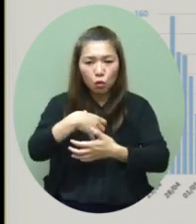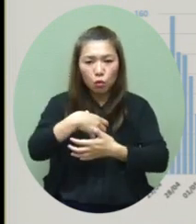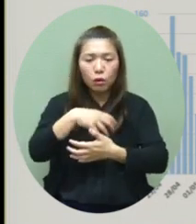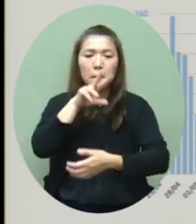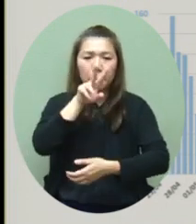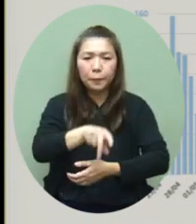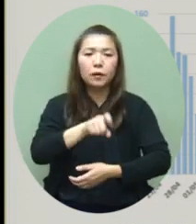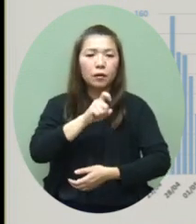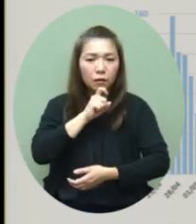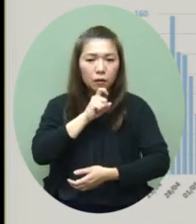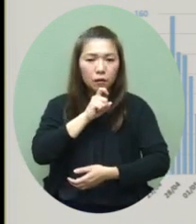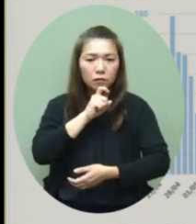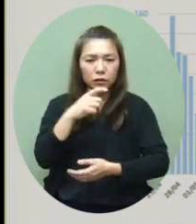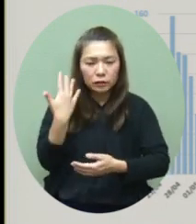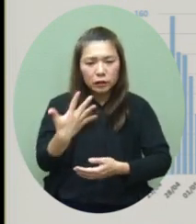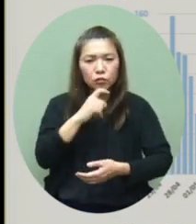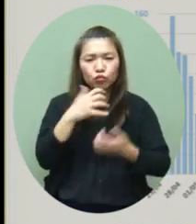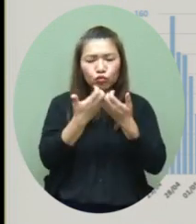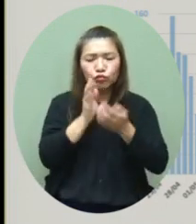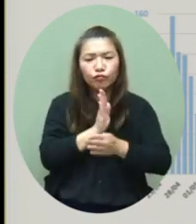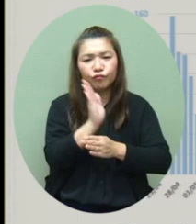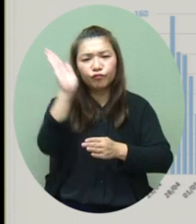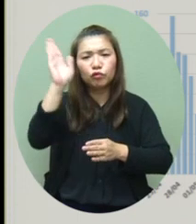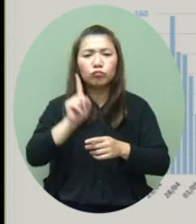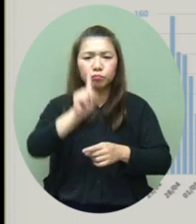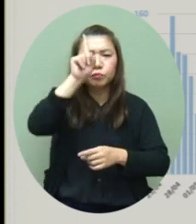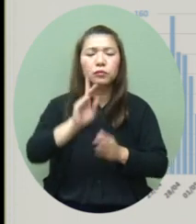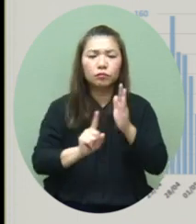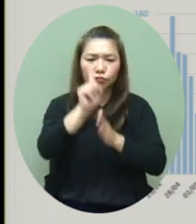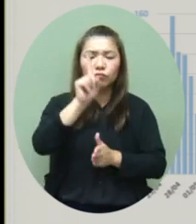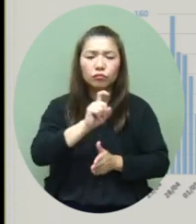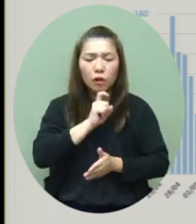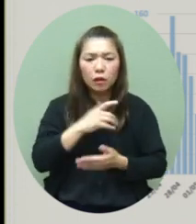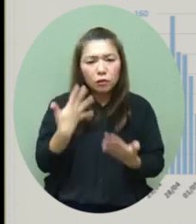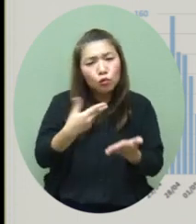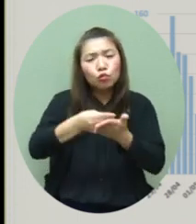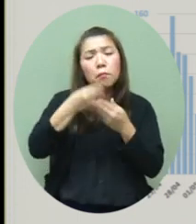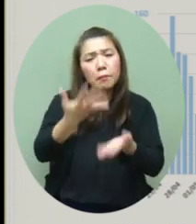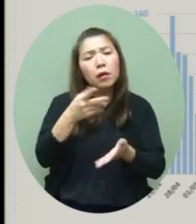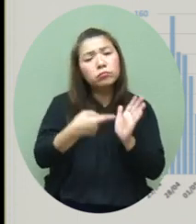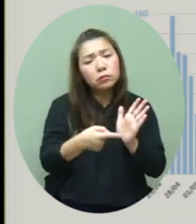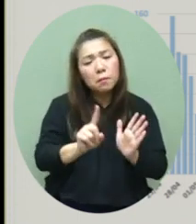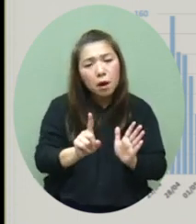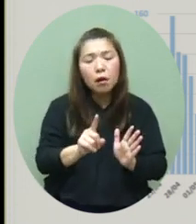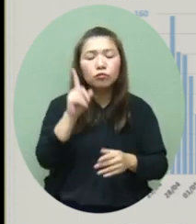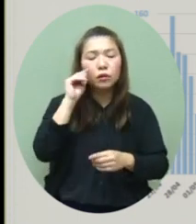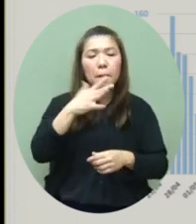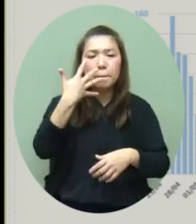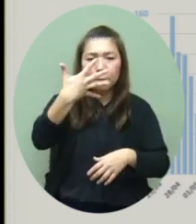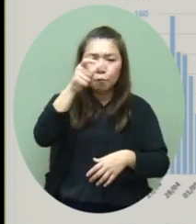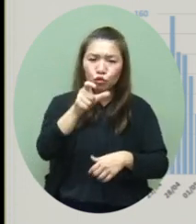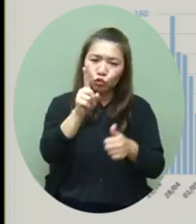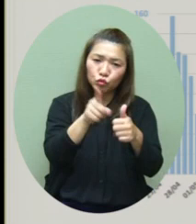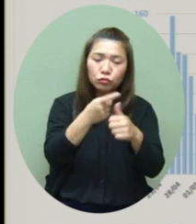都看到趋势上升了这图表想给大家看看在5月初